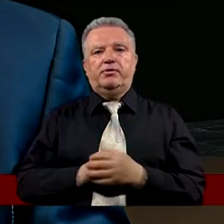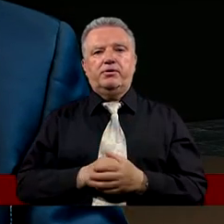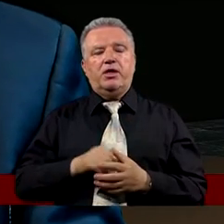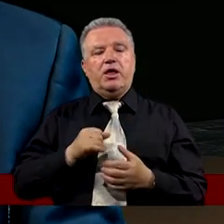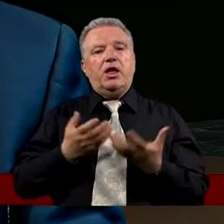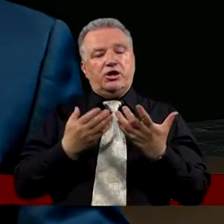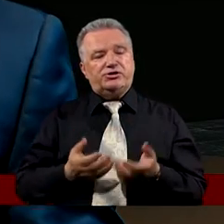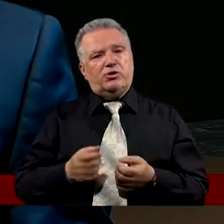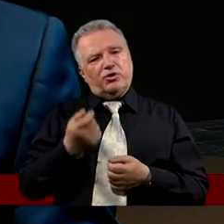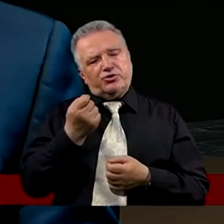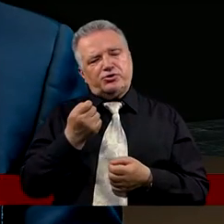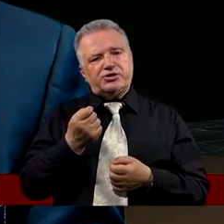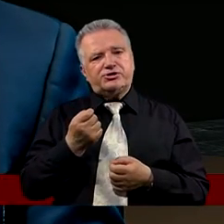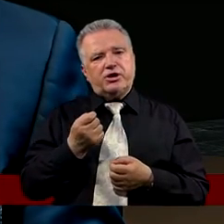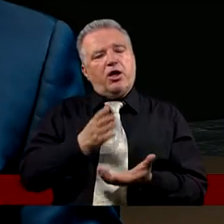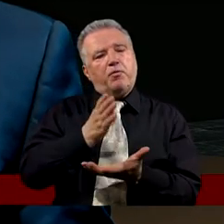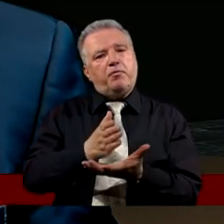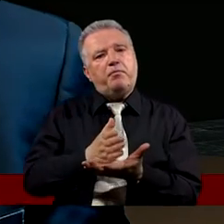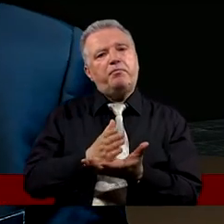Chciał troszkę sterować jakby